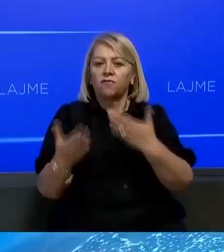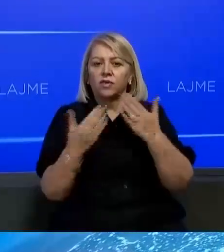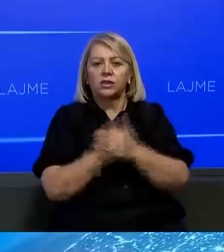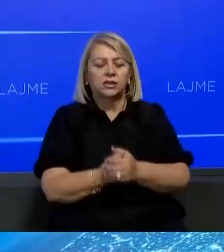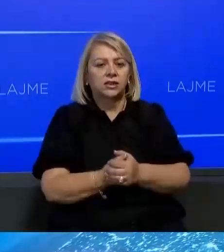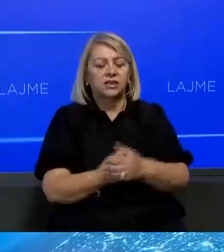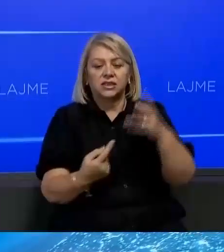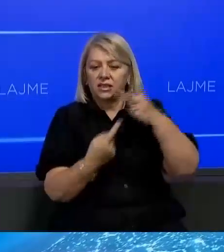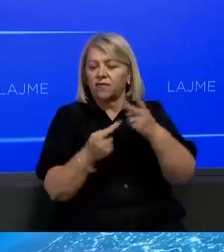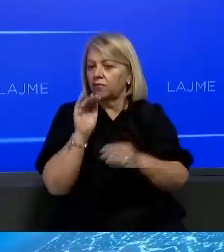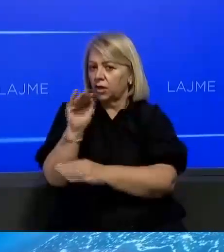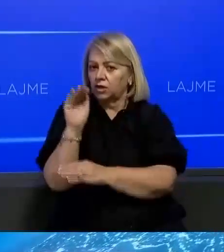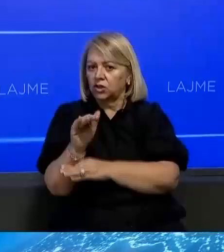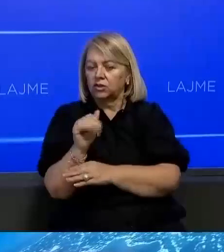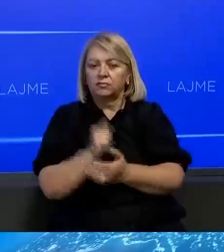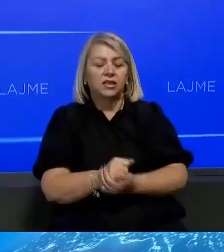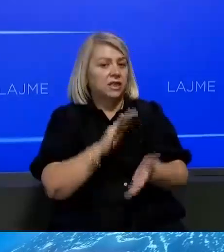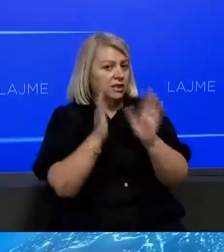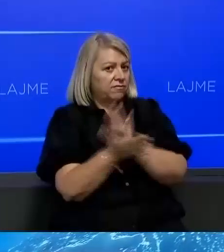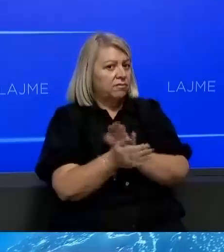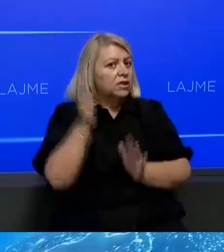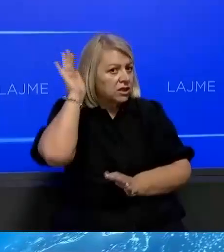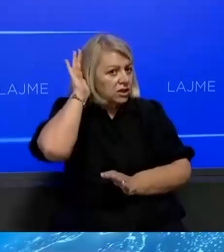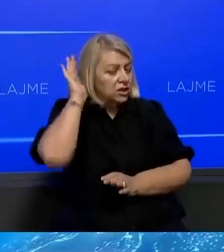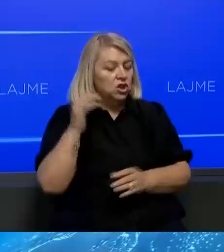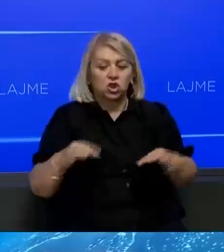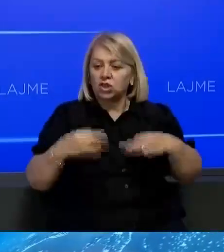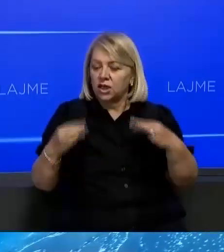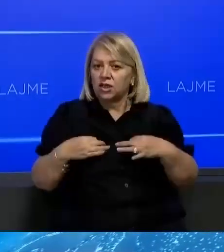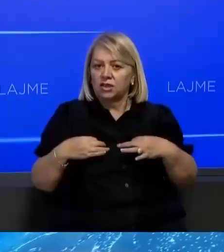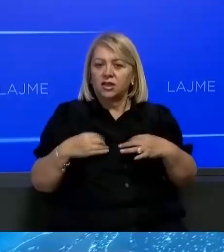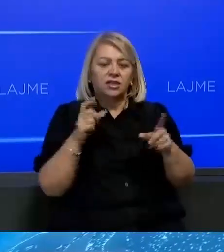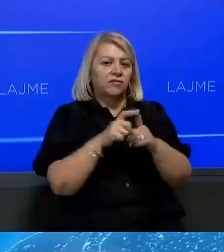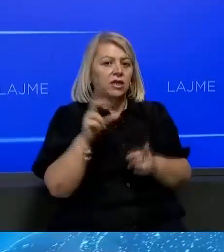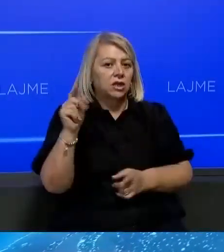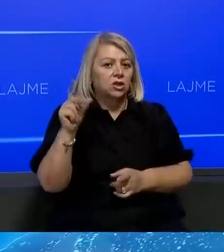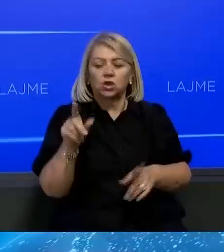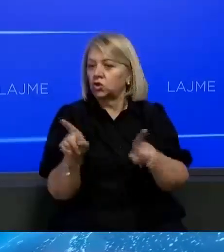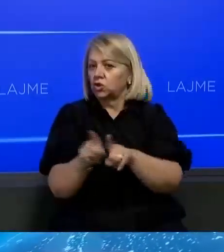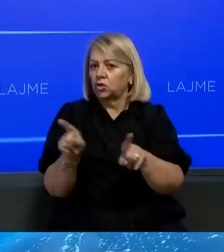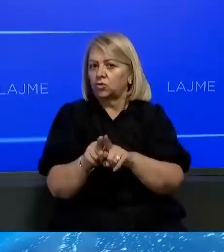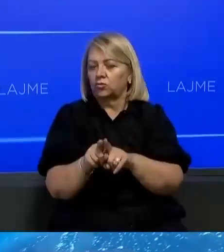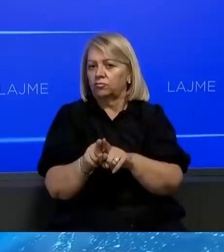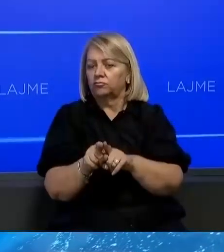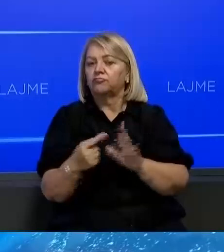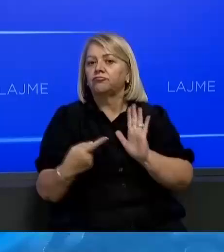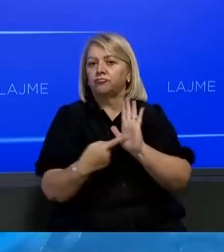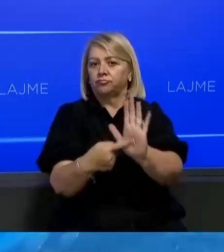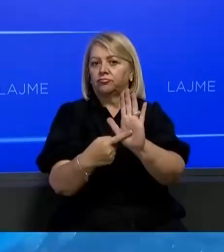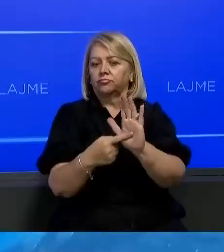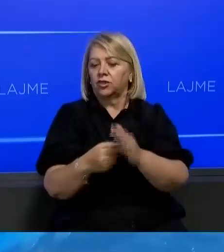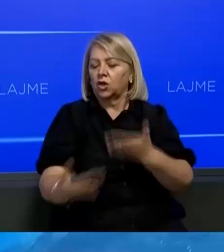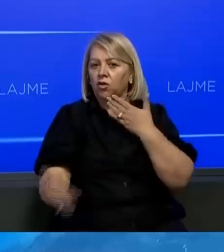për mediat, paralaj mruar nga zëvendës Ministria Shëndecisë Dapina Gegja, gjithashtu do të transmitojmë drejt për drejt dhe